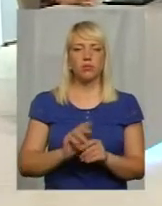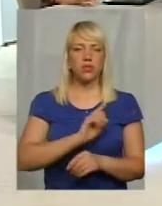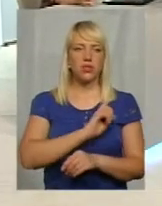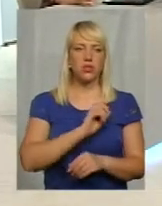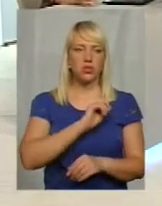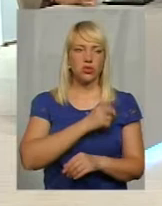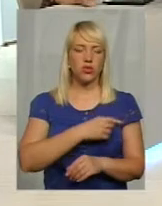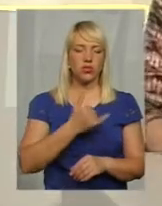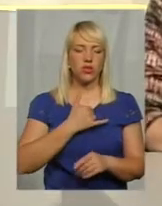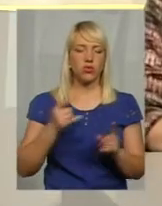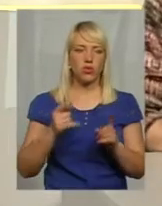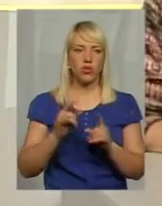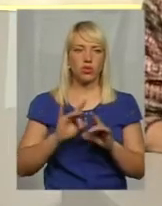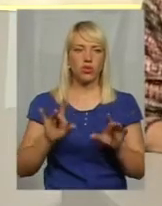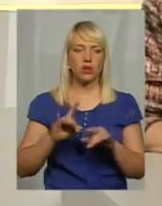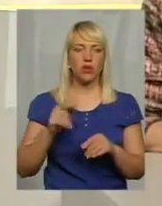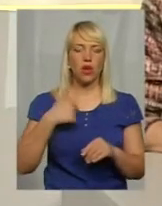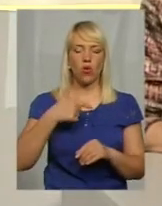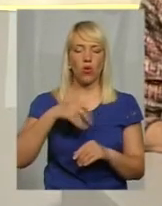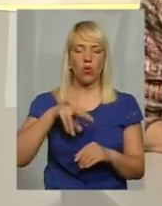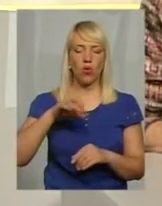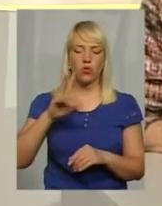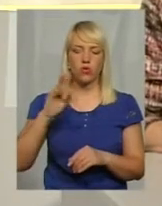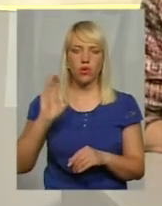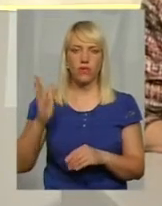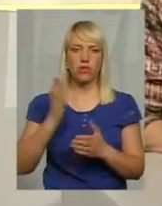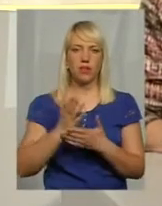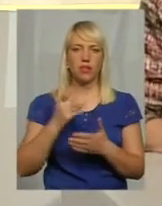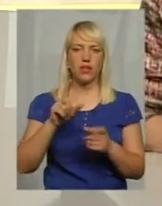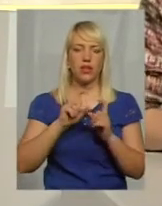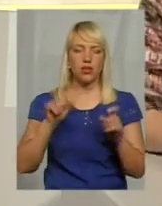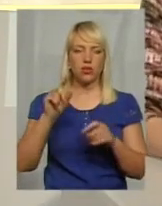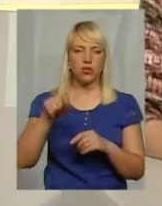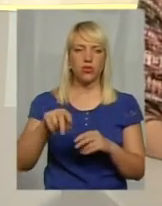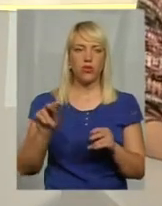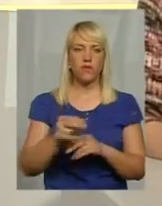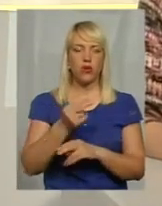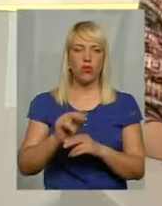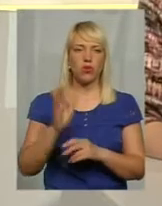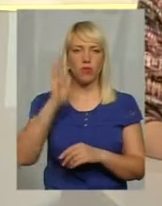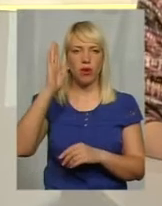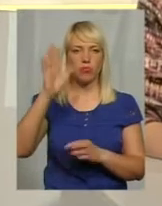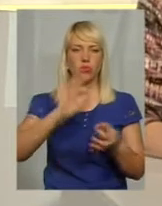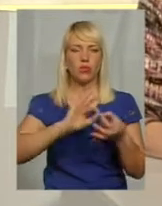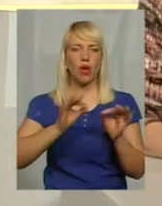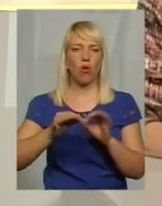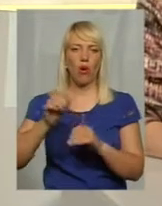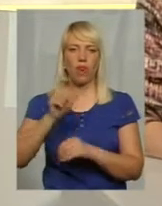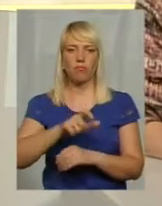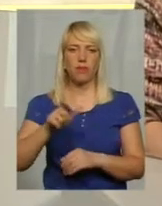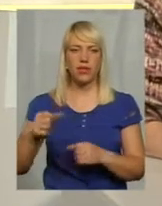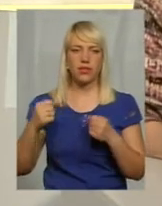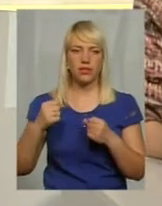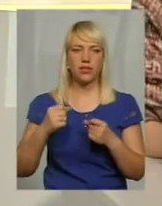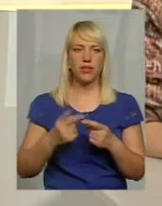Ми були у Голоскові, і там на сцені ДЮС США є напис «Тут виховуються майбутні олімпійці». Голосківця